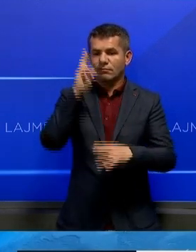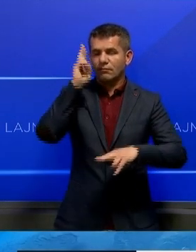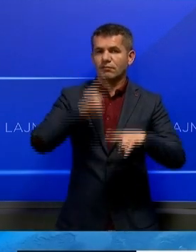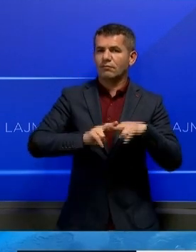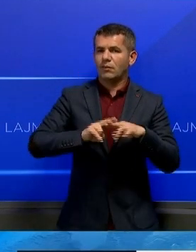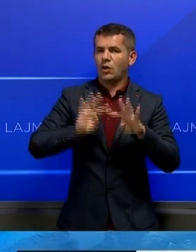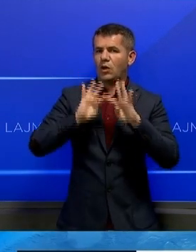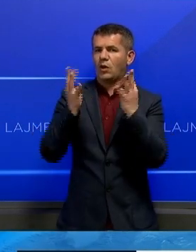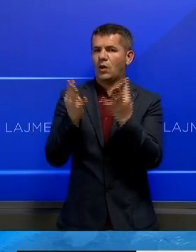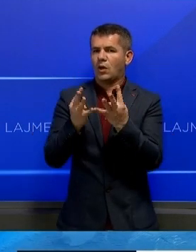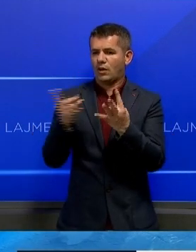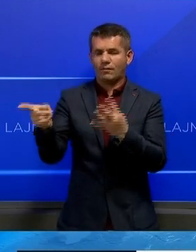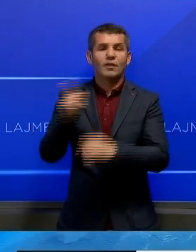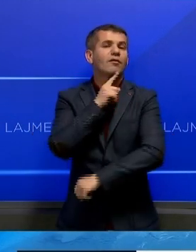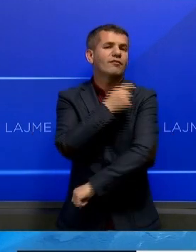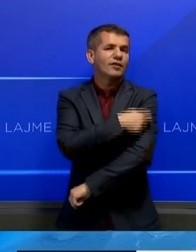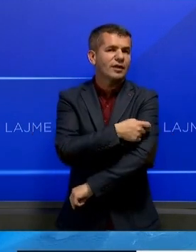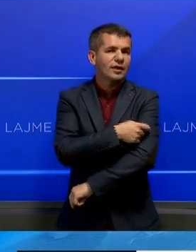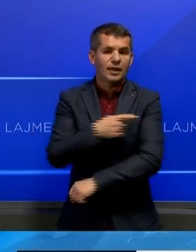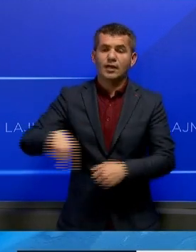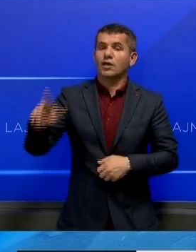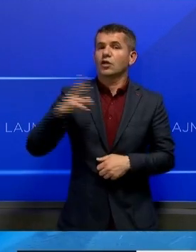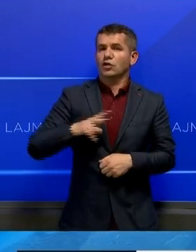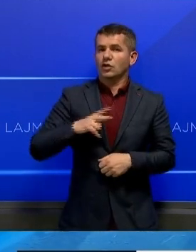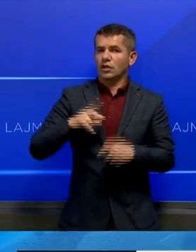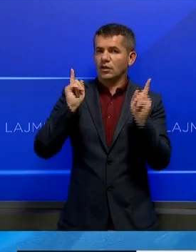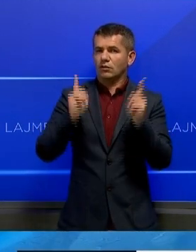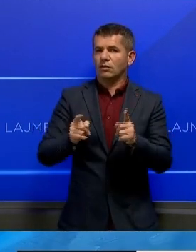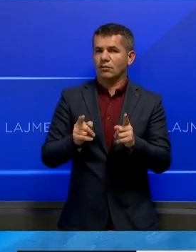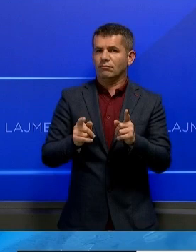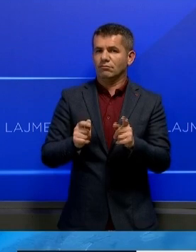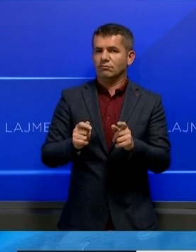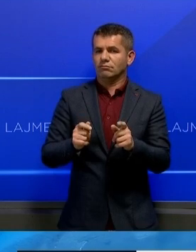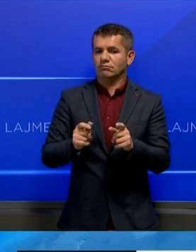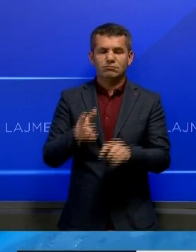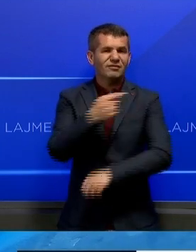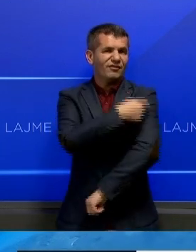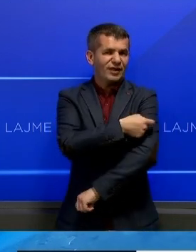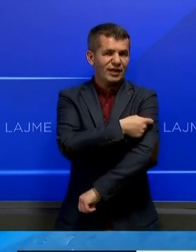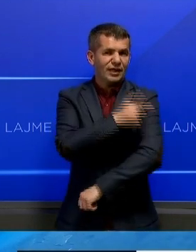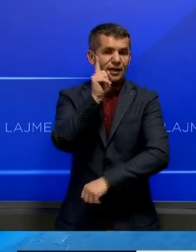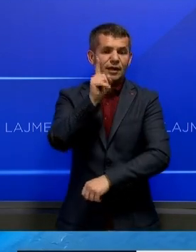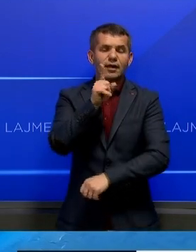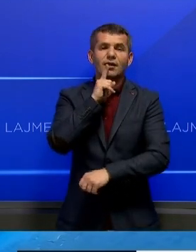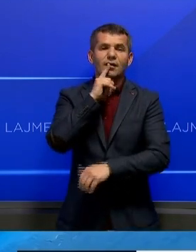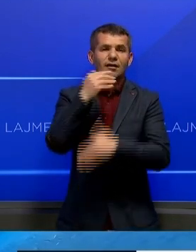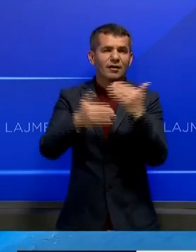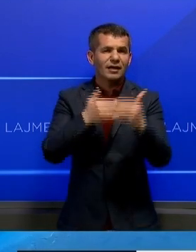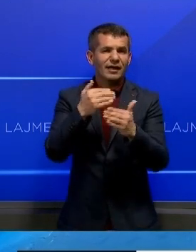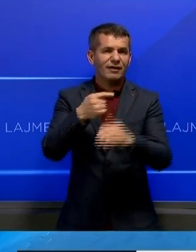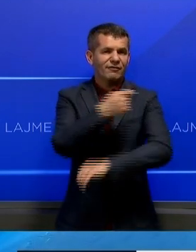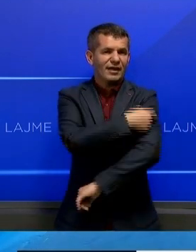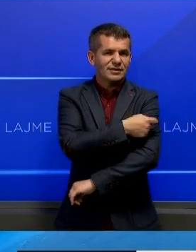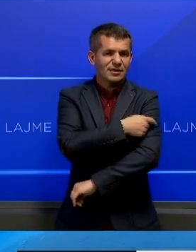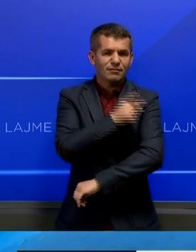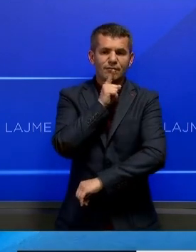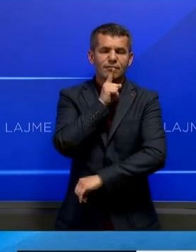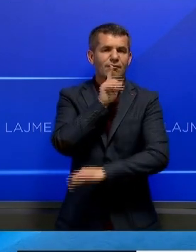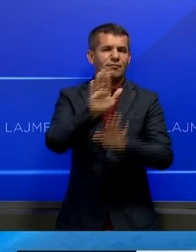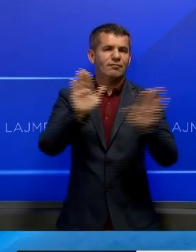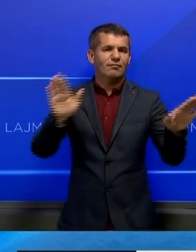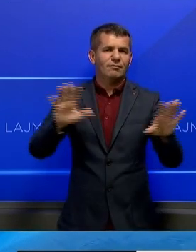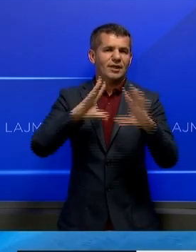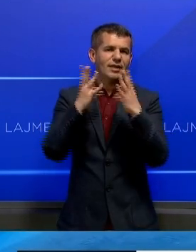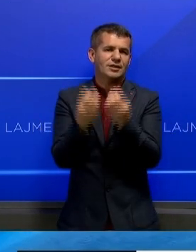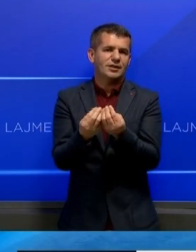Komitetit për imunizim të populatës, e drejta qytetarët është që duhet të aplikuar, ndërsa qështë një azbatimit të vaksinimit në varet në bëj bazë në vendimit